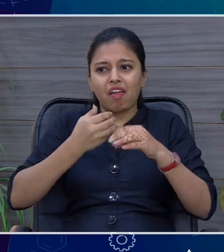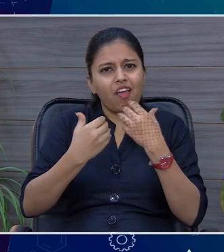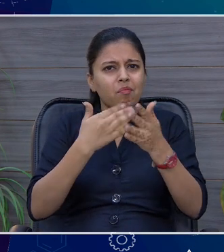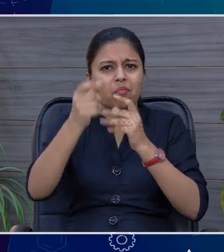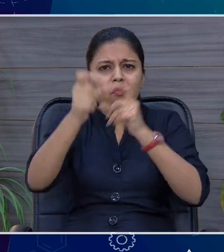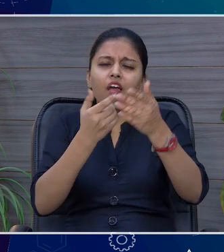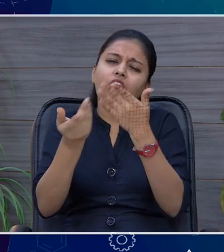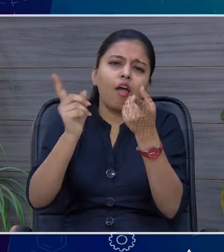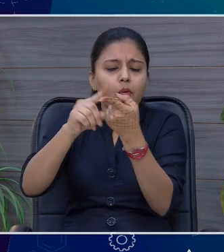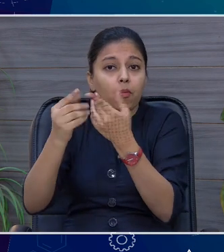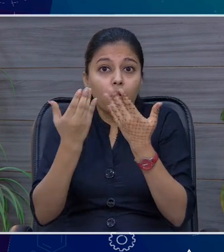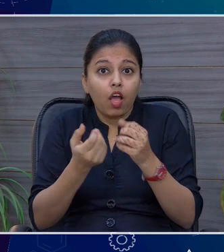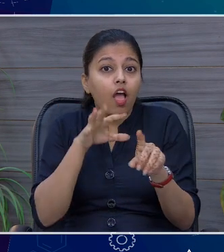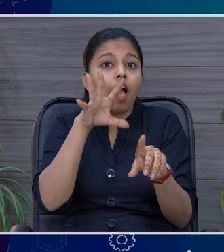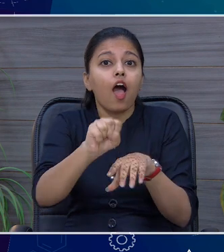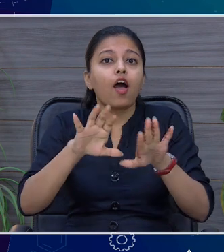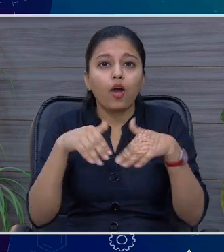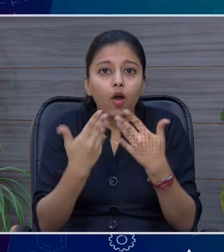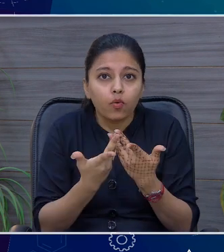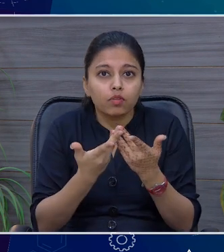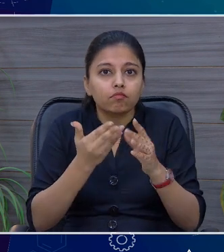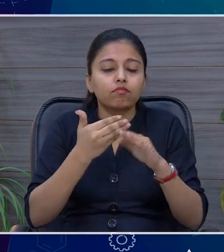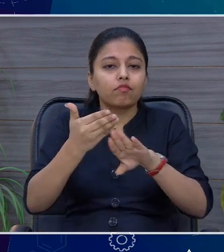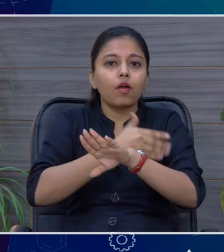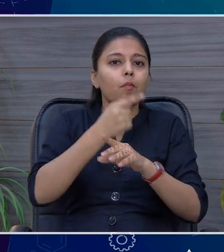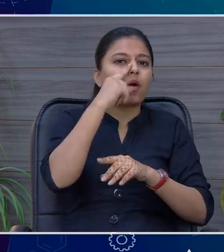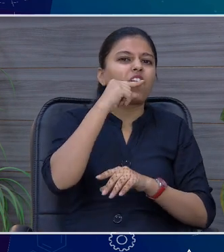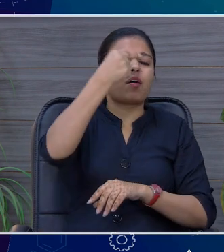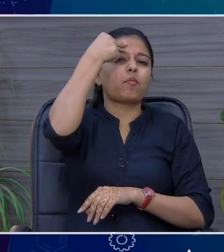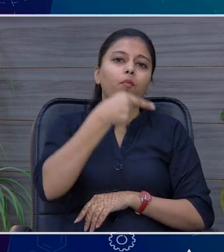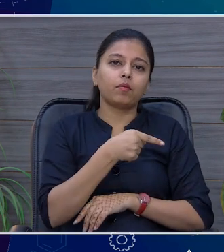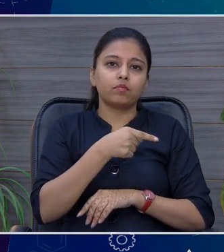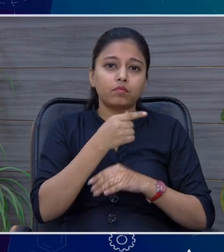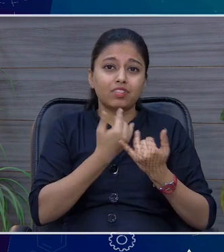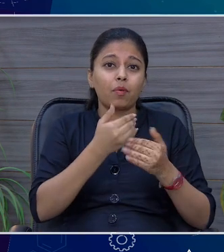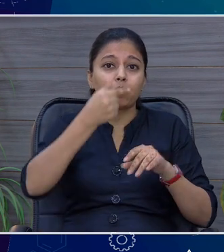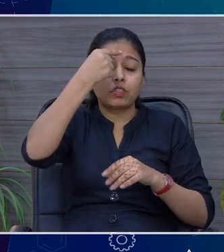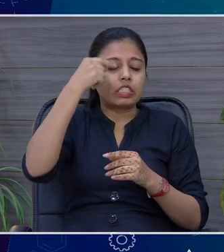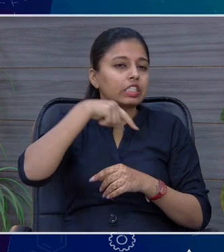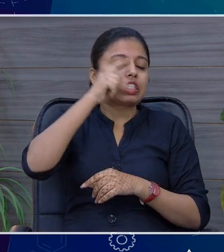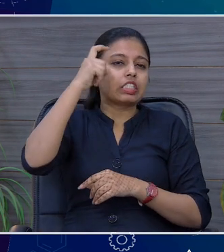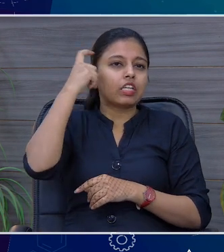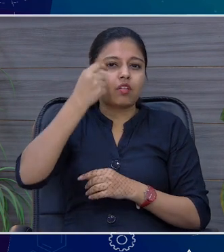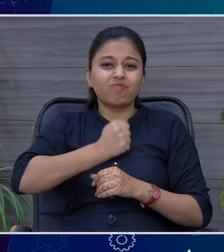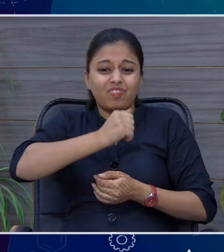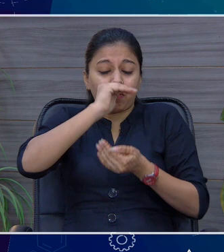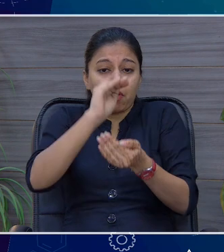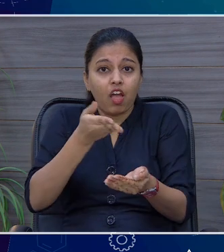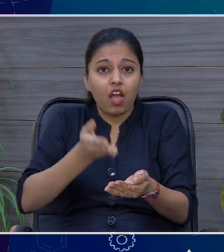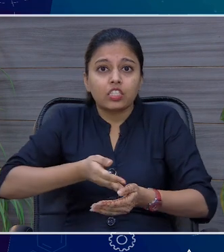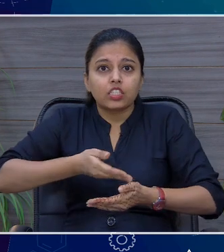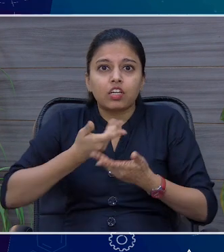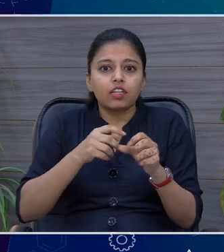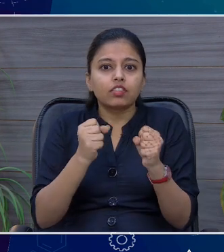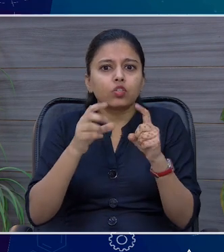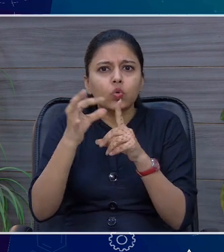सकता है और जब इसकी पहचान होती है तो माबाप को सबसे ज़्यादा परेशानी होती है और वो ये सोचते हैं कि मेरा बच्चा जो है परफॉर्म नहीं